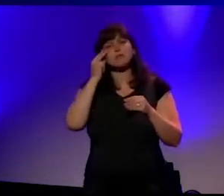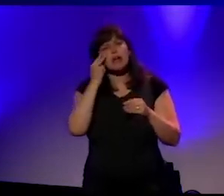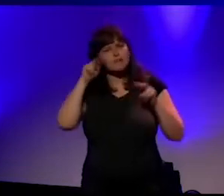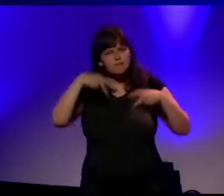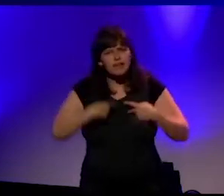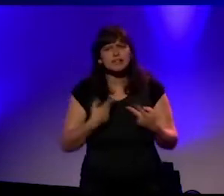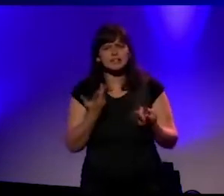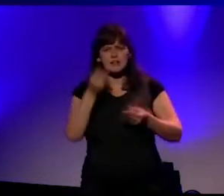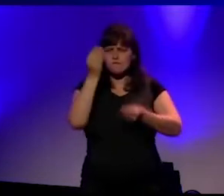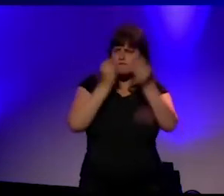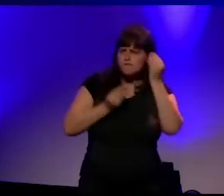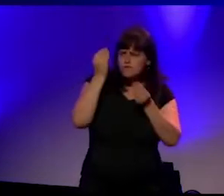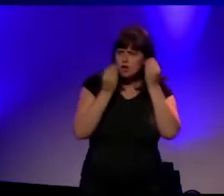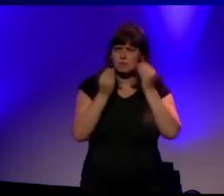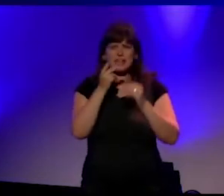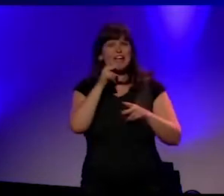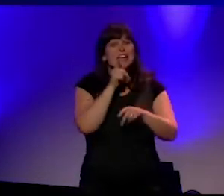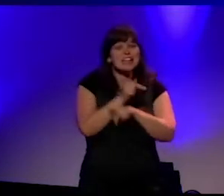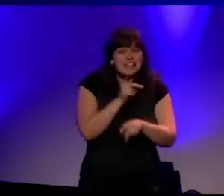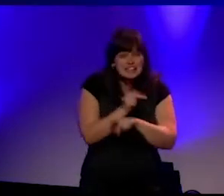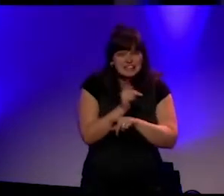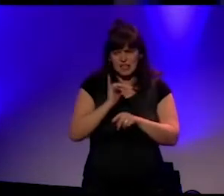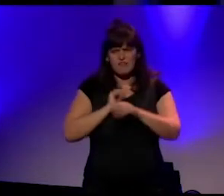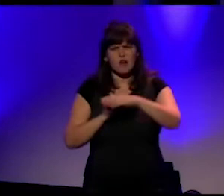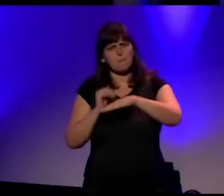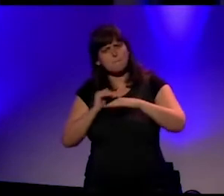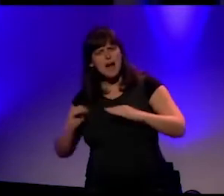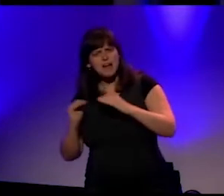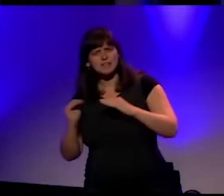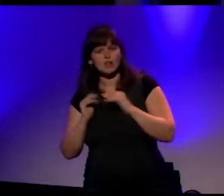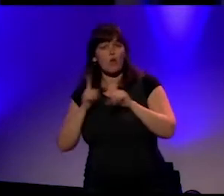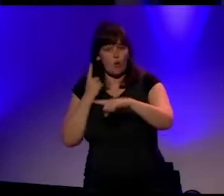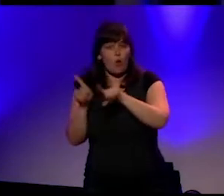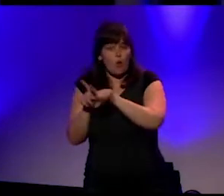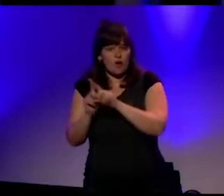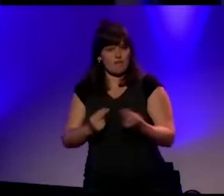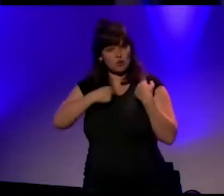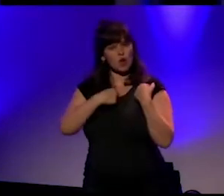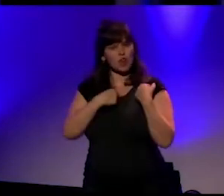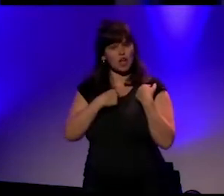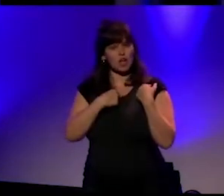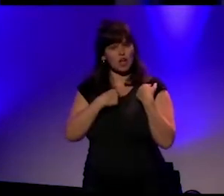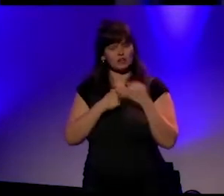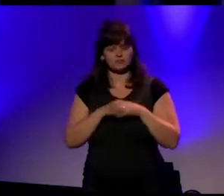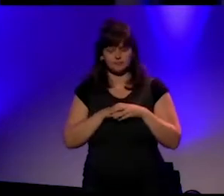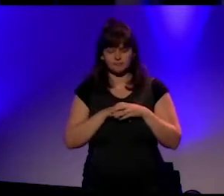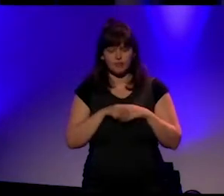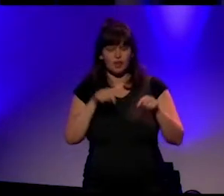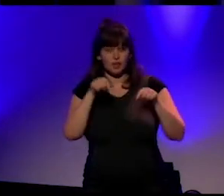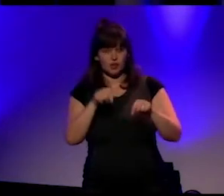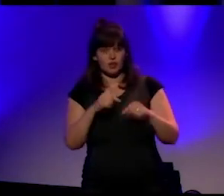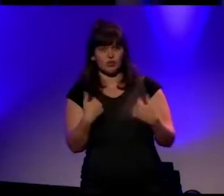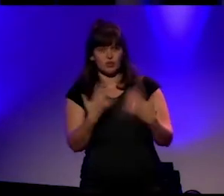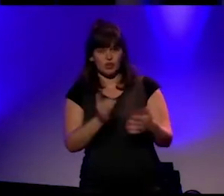manier, op een open manier, op een onderbouwde manier, op een verantwoordelijke manier. En dat is al wat al ons denken en ons